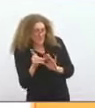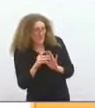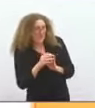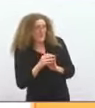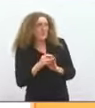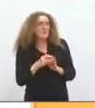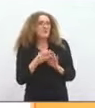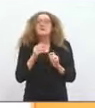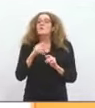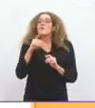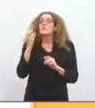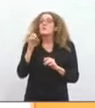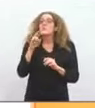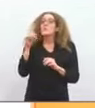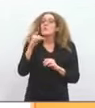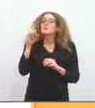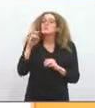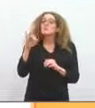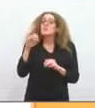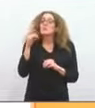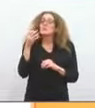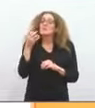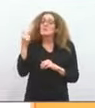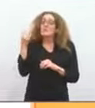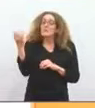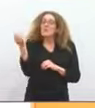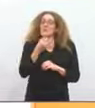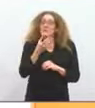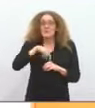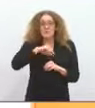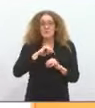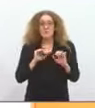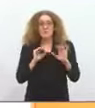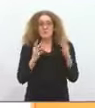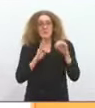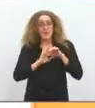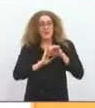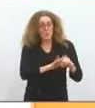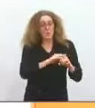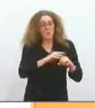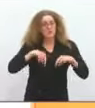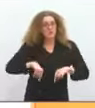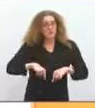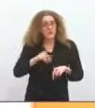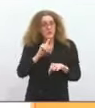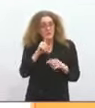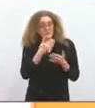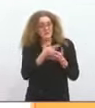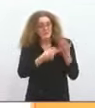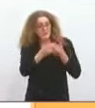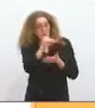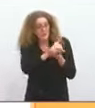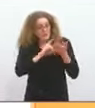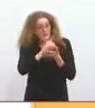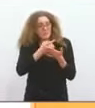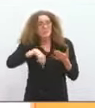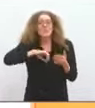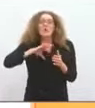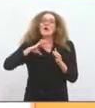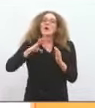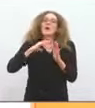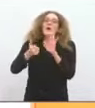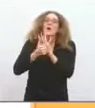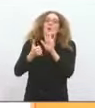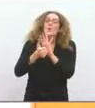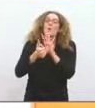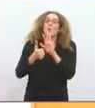sommes pas la main gauche de l'État, ça, c'est plutôt le département, et que nous, nous avons des fonctions structurantes d'infrastructures, etc., et qu'on ne joue que de